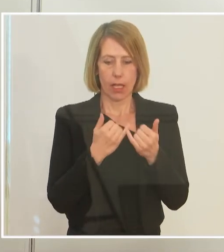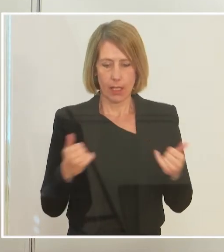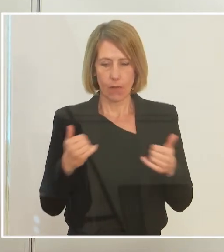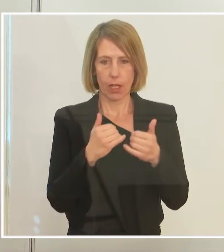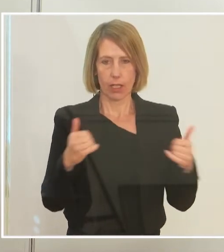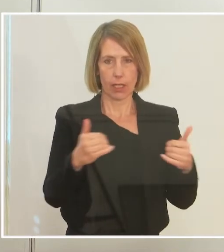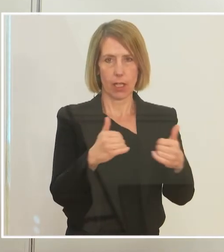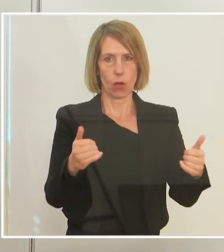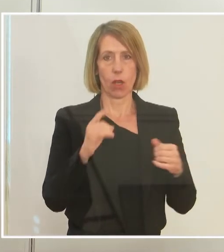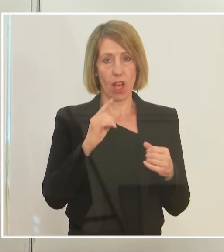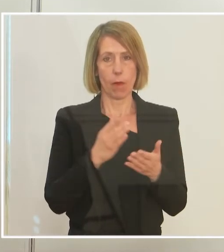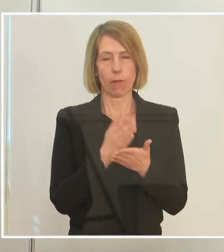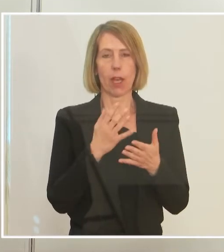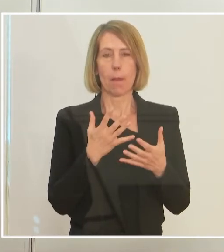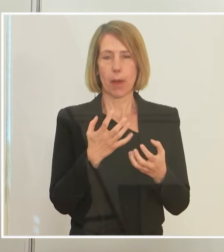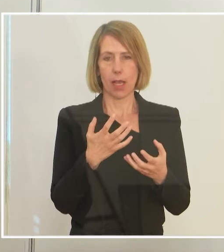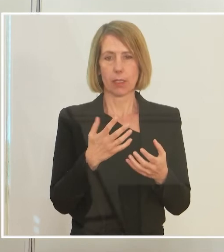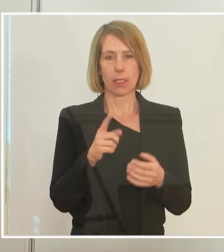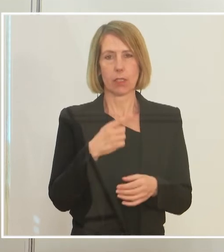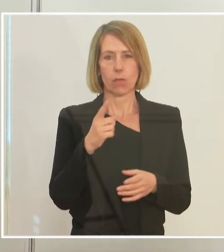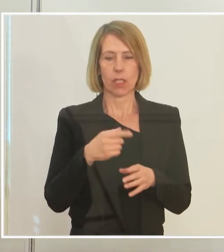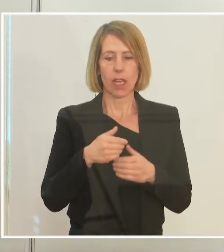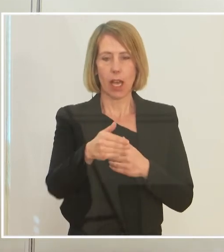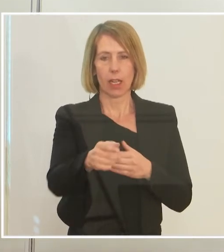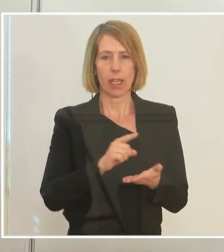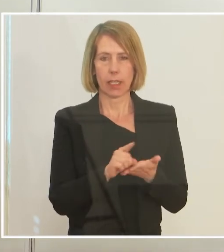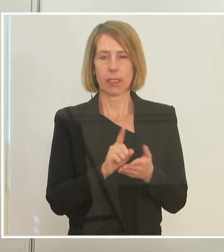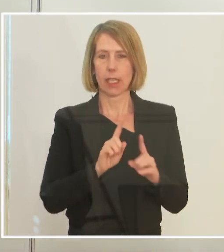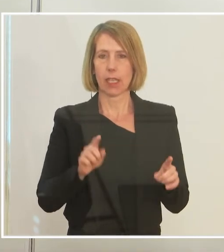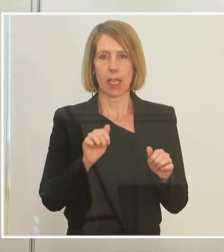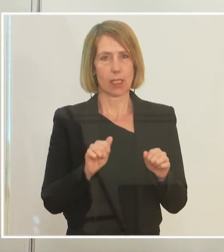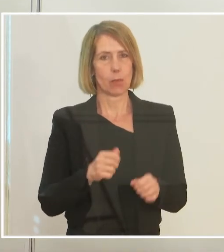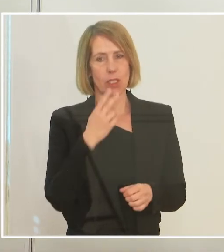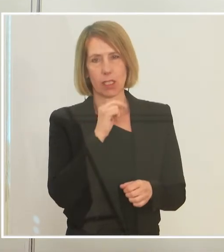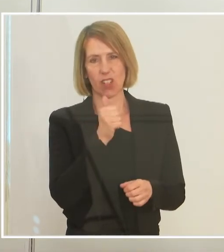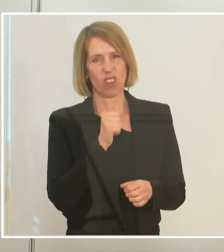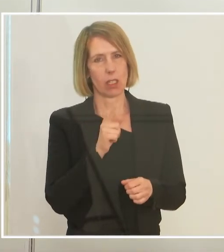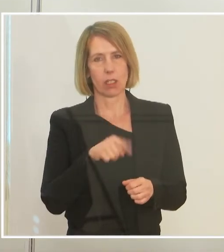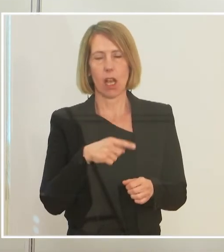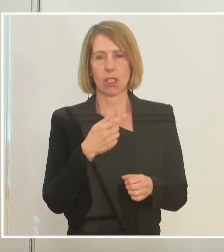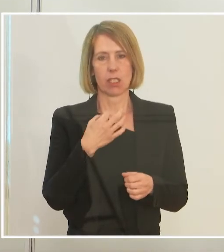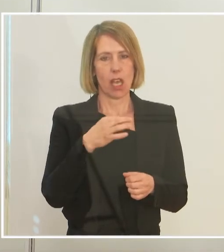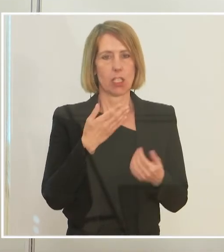der Praxis nach längerer Prüfung keine Möglichkeit, es anders zu machen als in der Einzelfallprüfung.